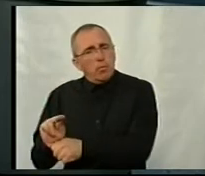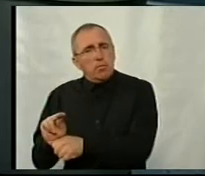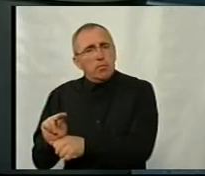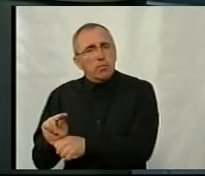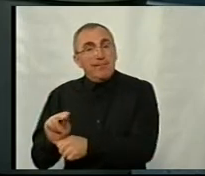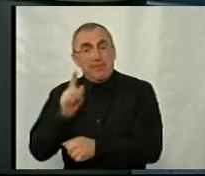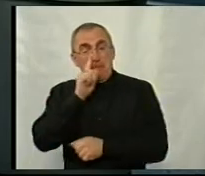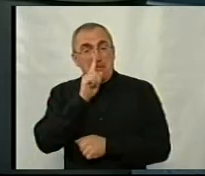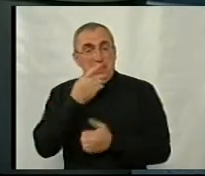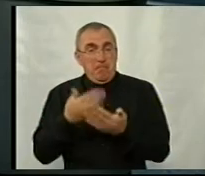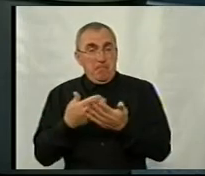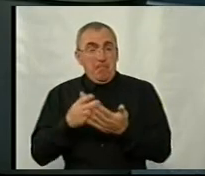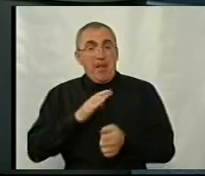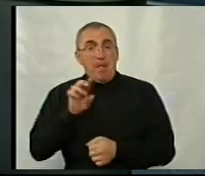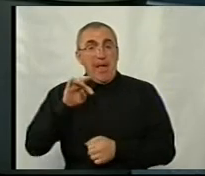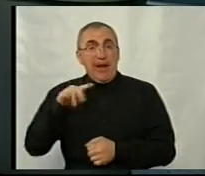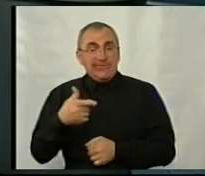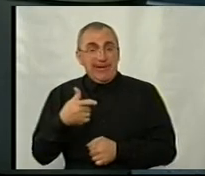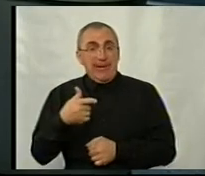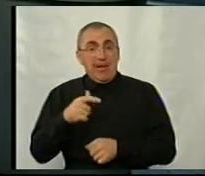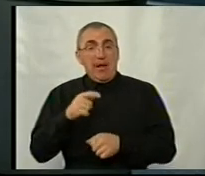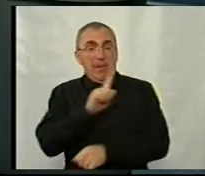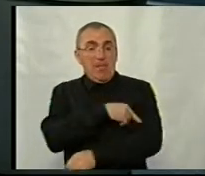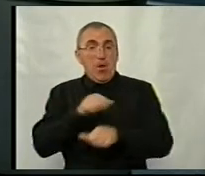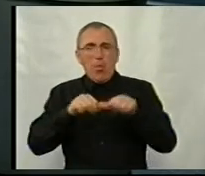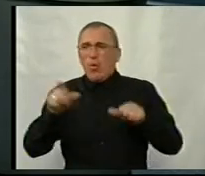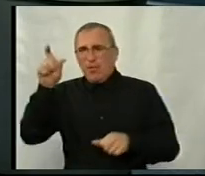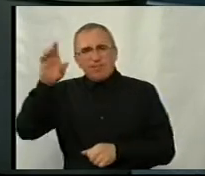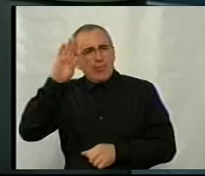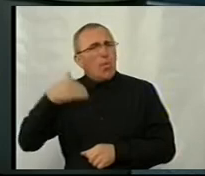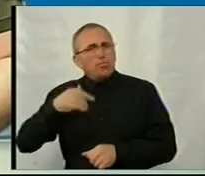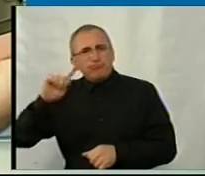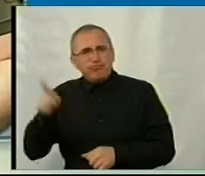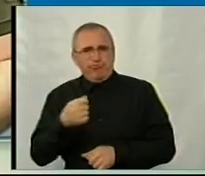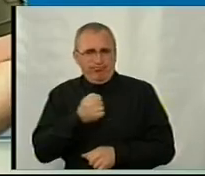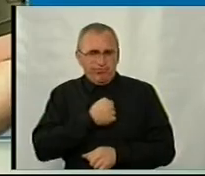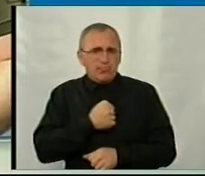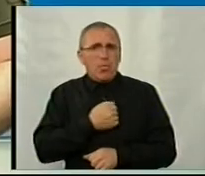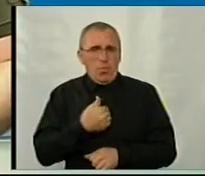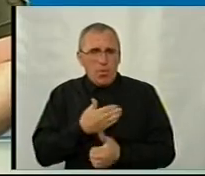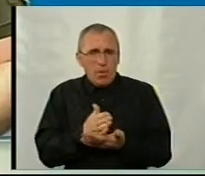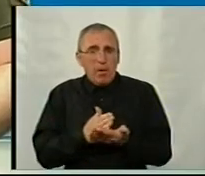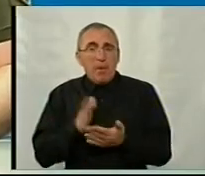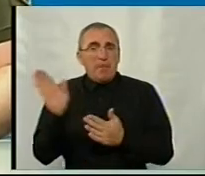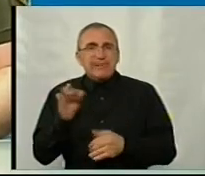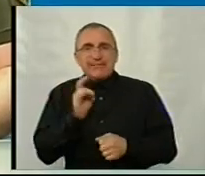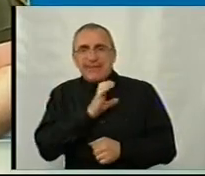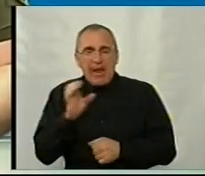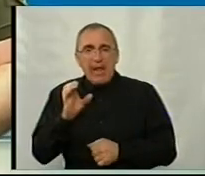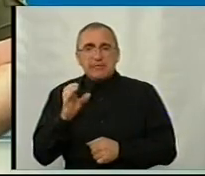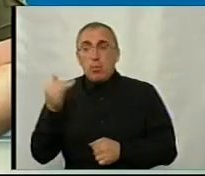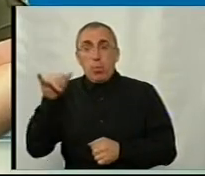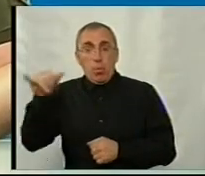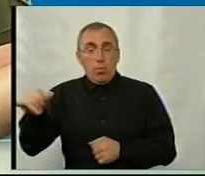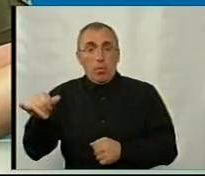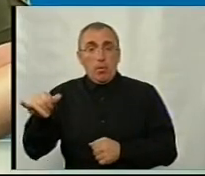місяць березня ми проводили медичну комісію, хлопчик дуже хотів служити, пішли стреси якісь вдома, разом в